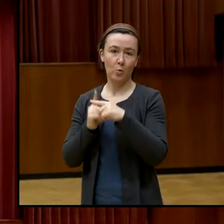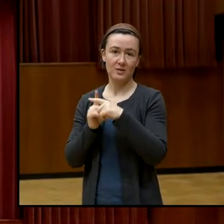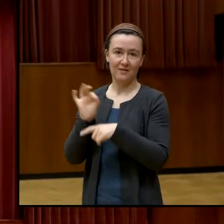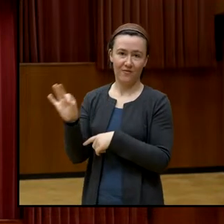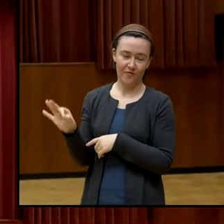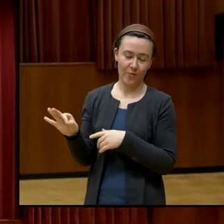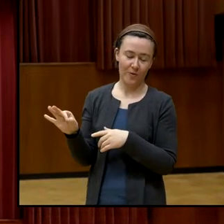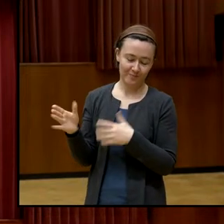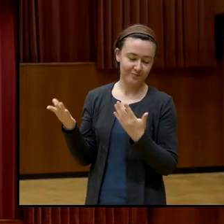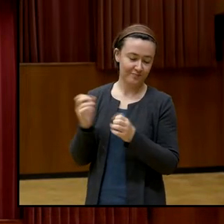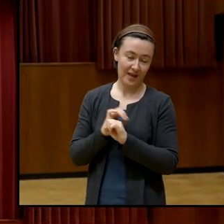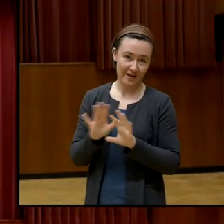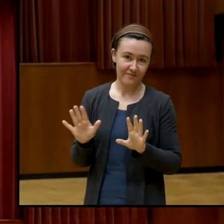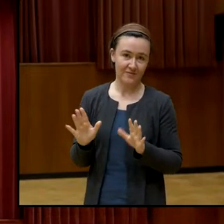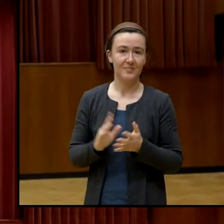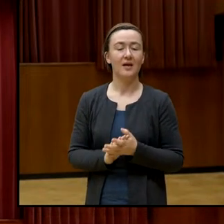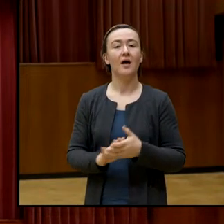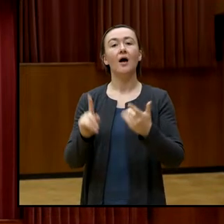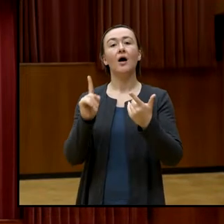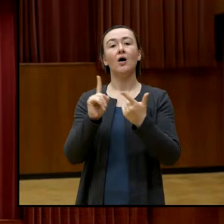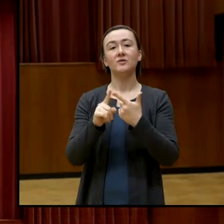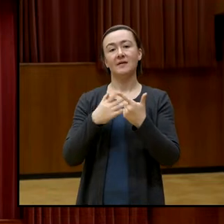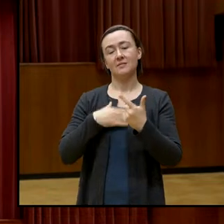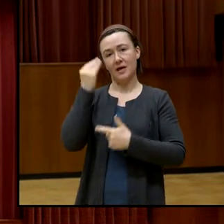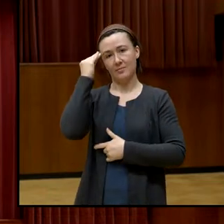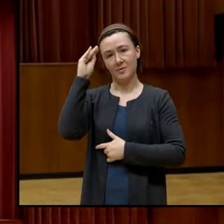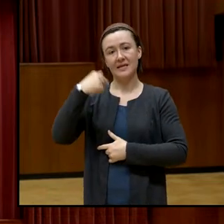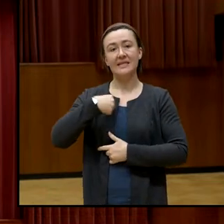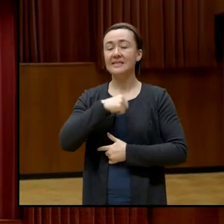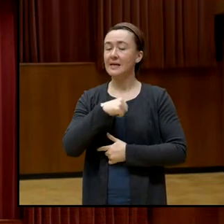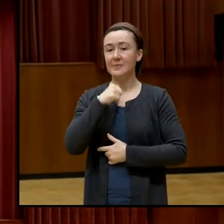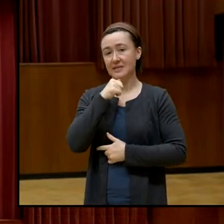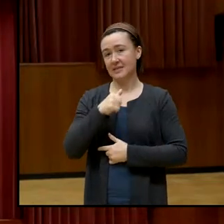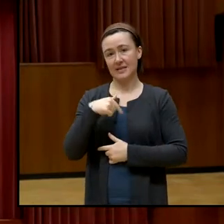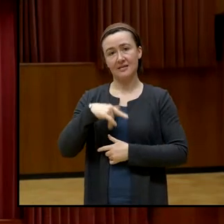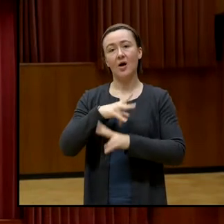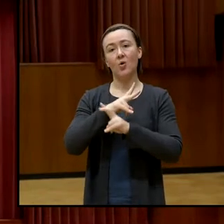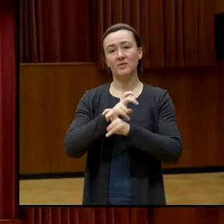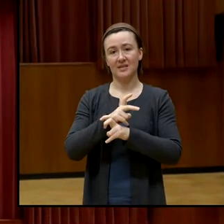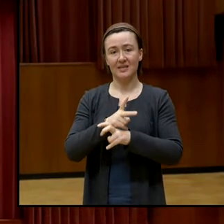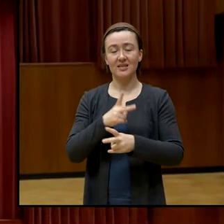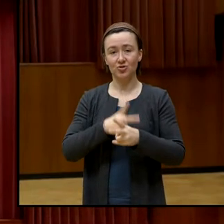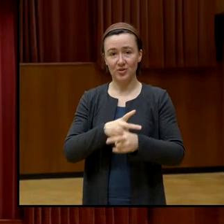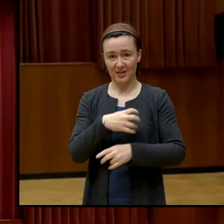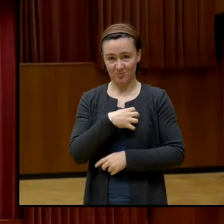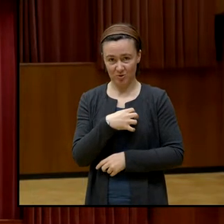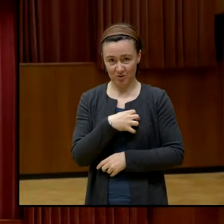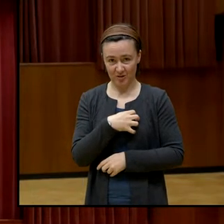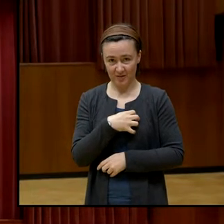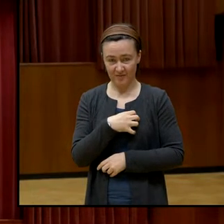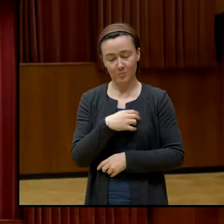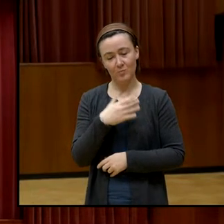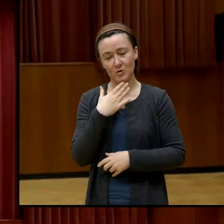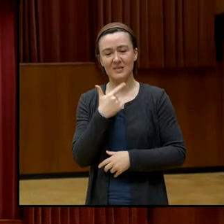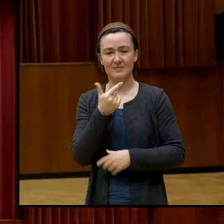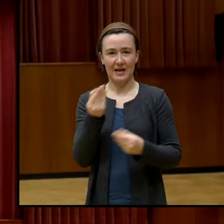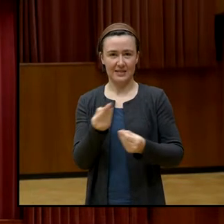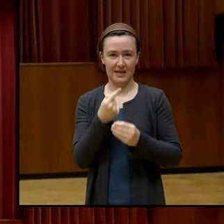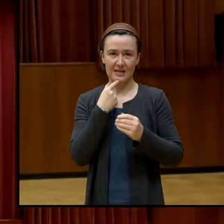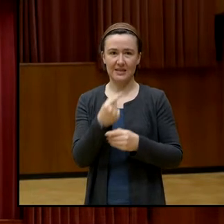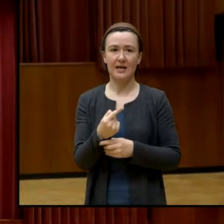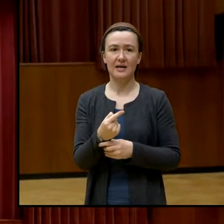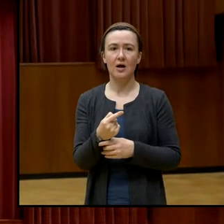Anmerkung ist noch, ich als nicht-österreichische Staatsbürgerin möchte zwei Punkte erwähnen, weil ich immer wieder darauf hingewiesen werde,